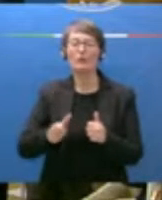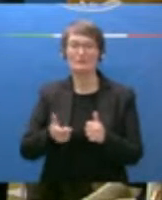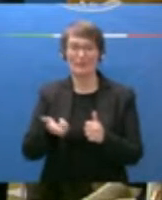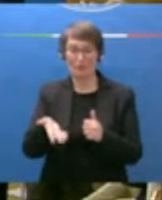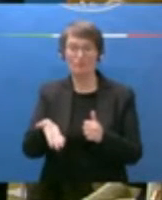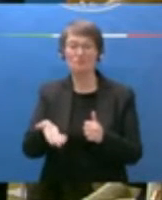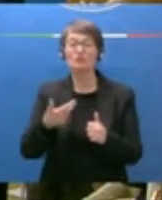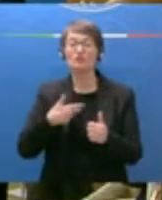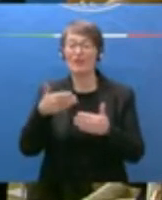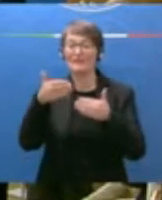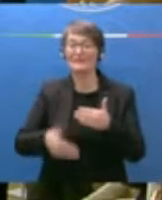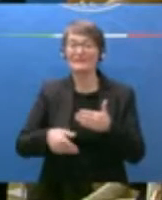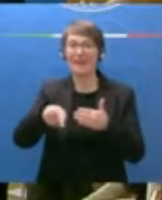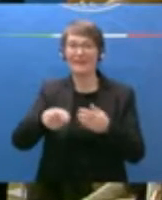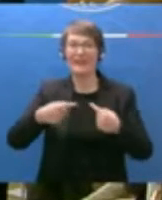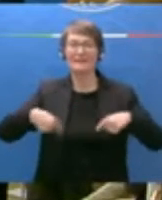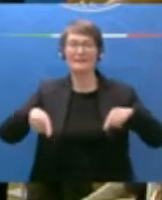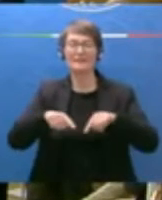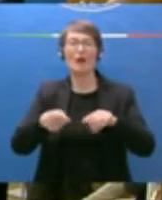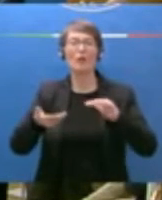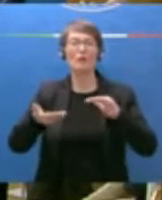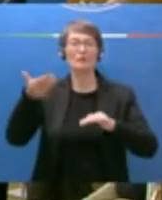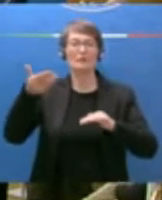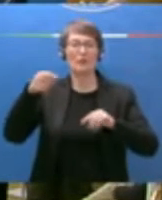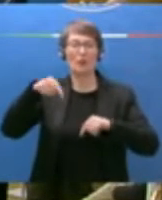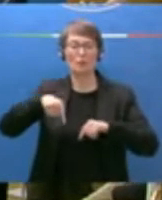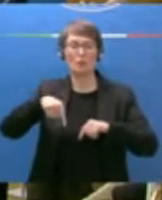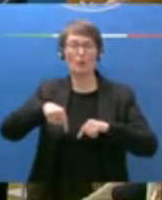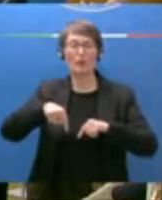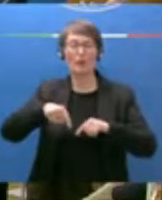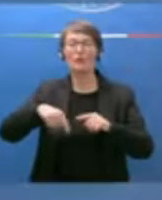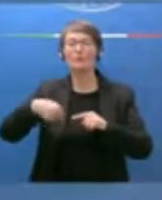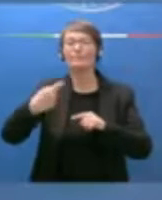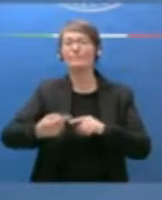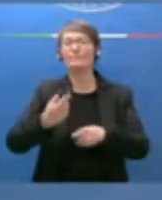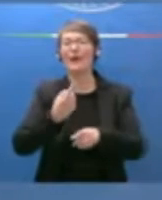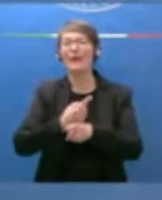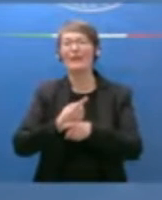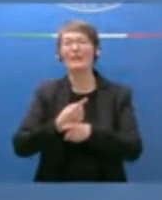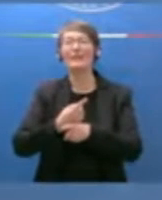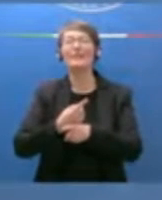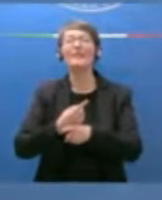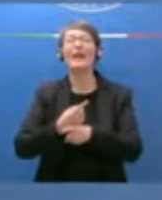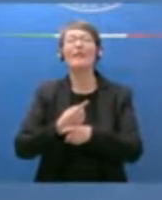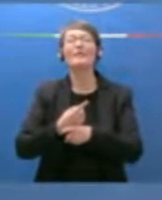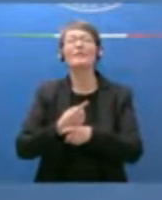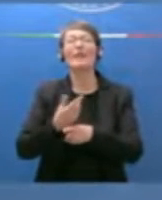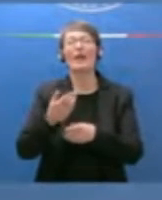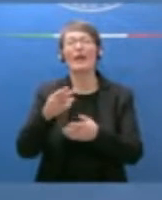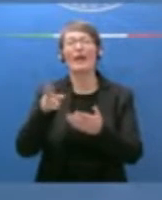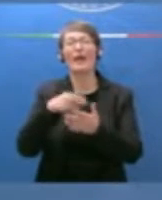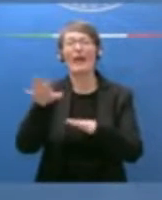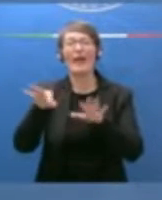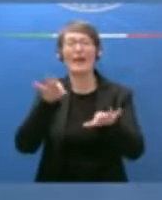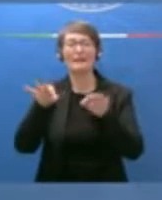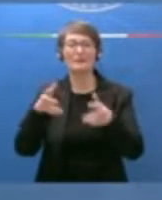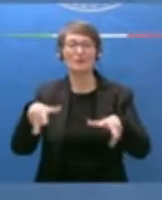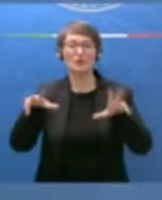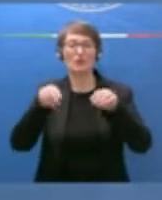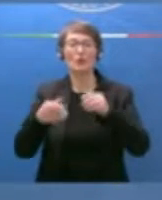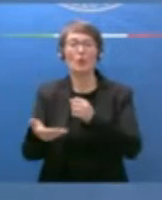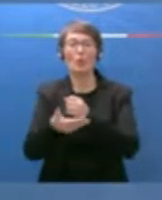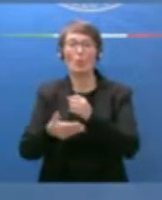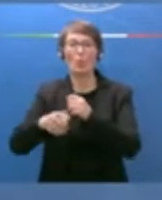Superiore attualmente in carica e che dovrà rinnovare con le proprie elezioni nel mese di luglio ma anche